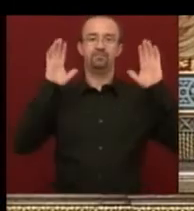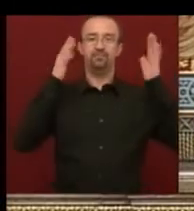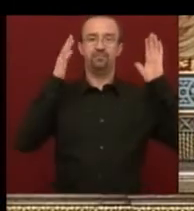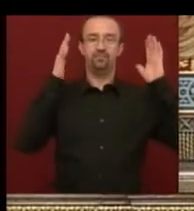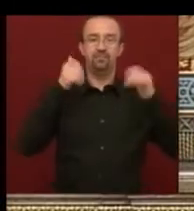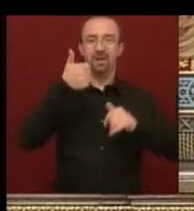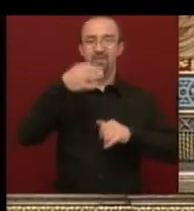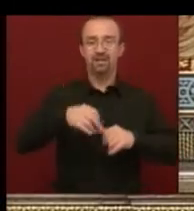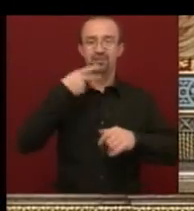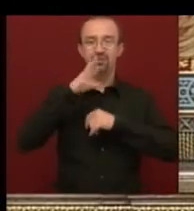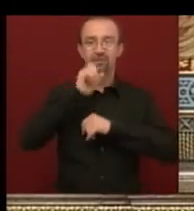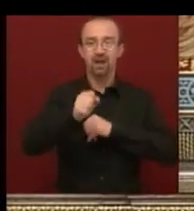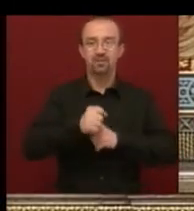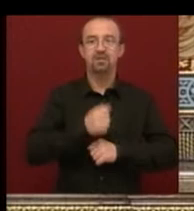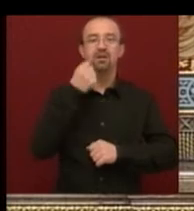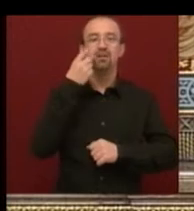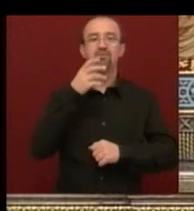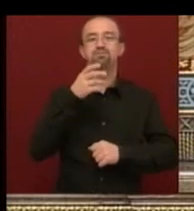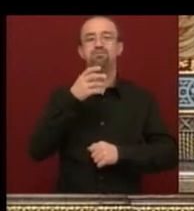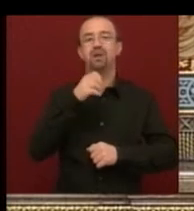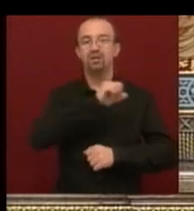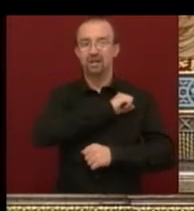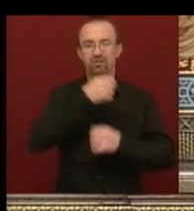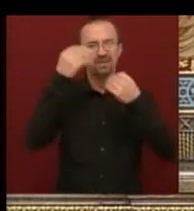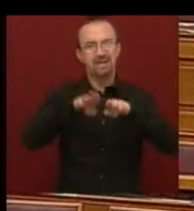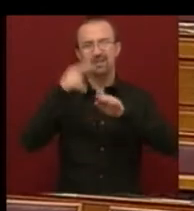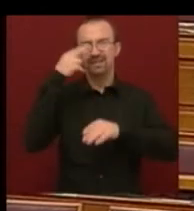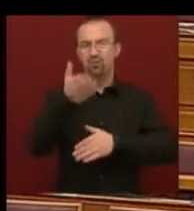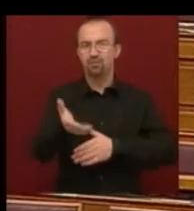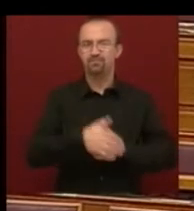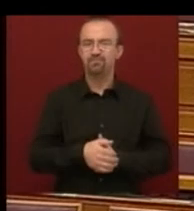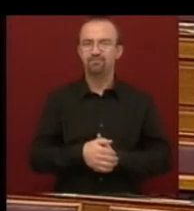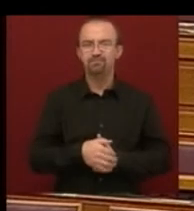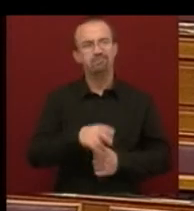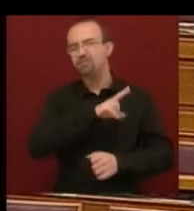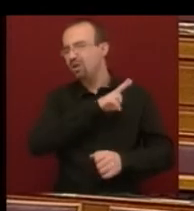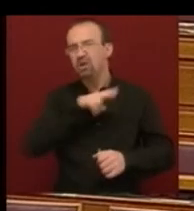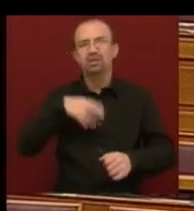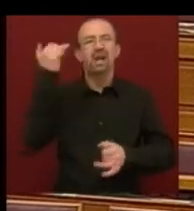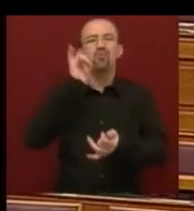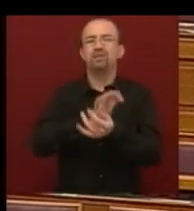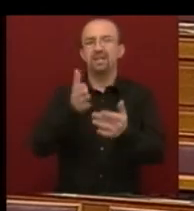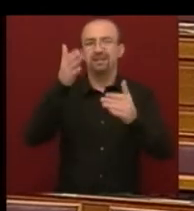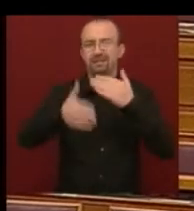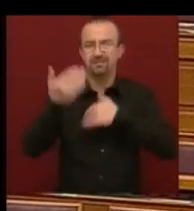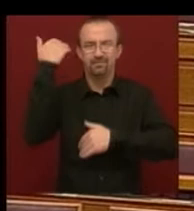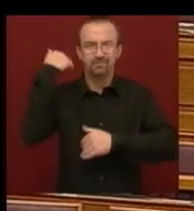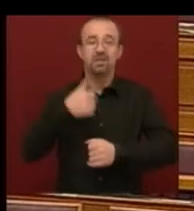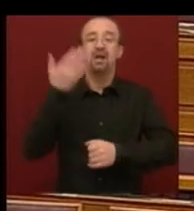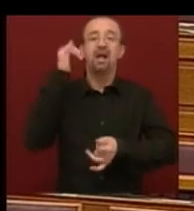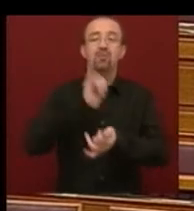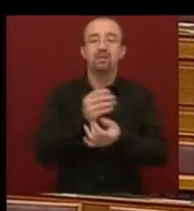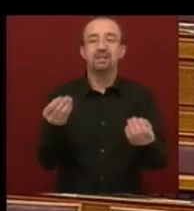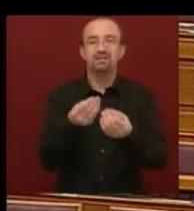Egy perces viszonyfánasz, Burány Sándor. Tisztelt Miniszter úr, menjünk vissza csak az elmúlt hétig. Az elmúlt